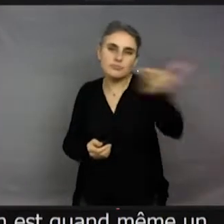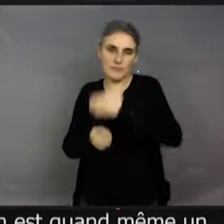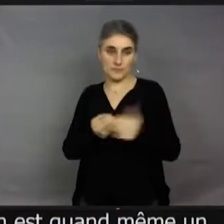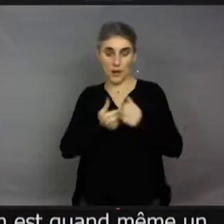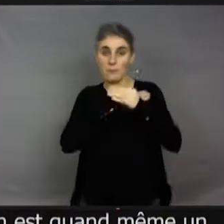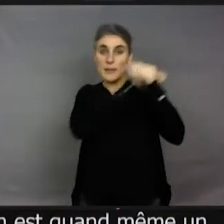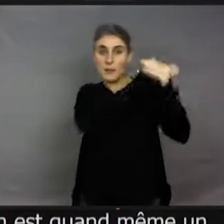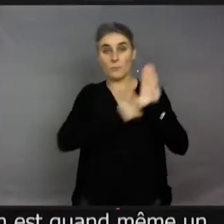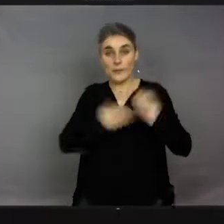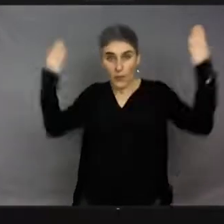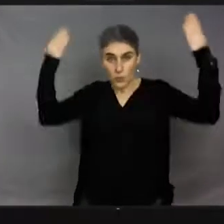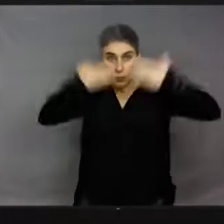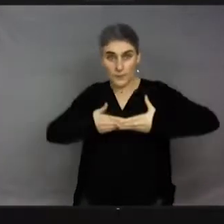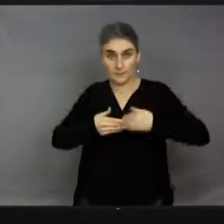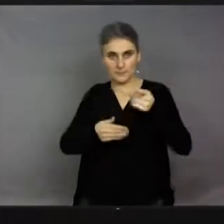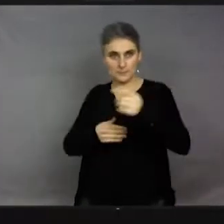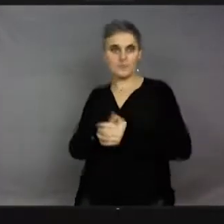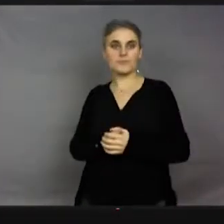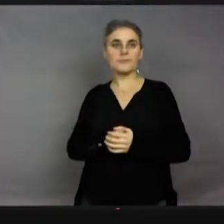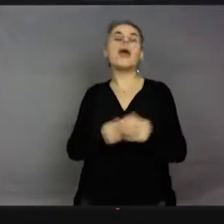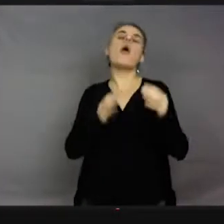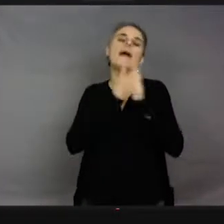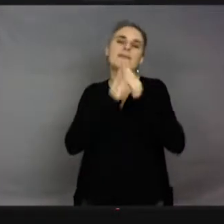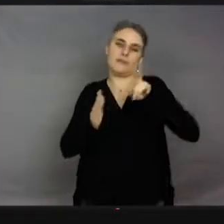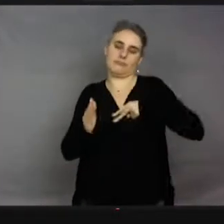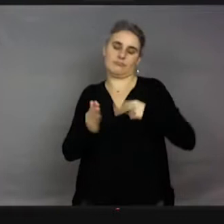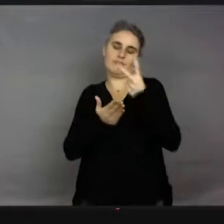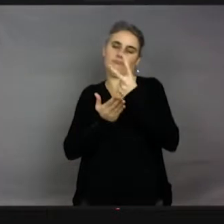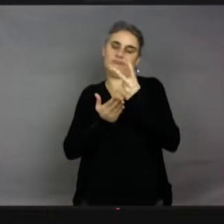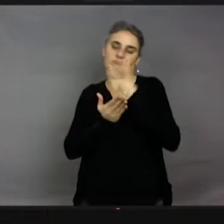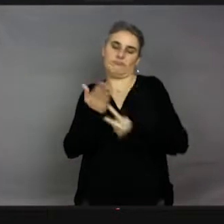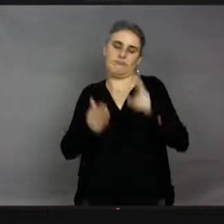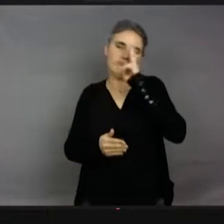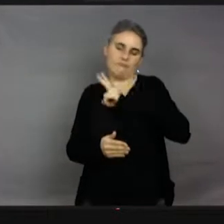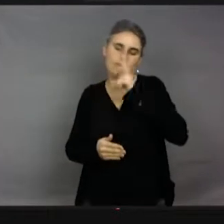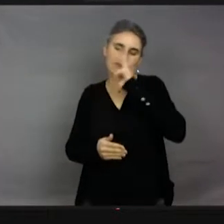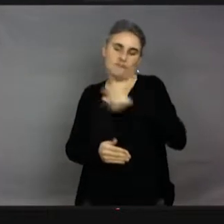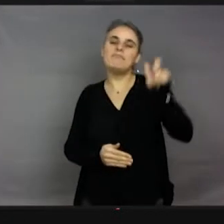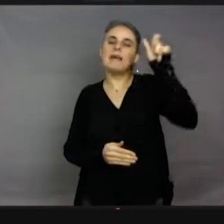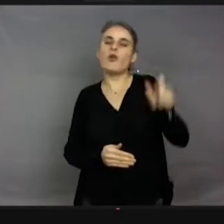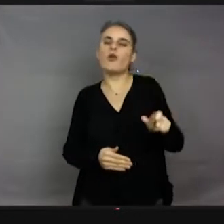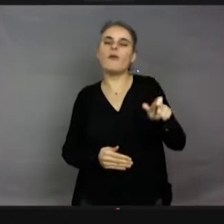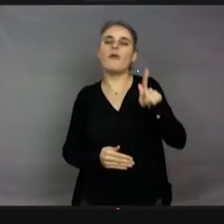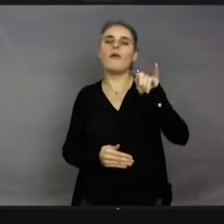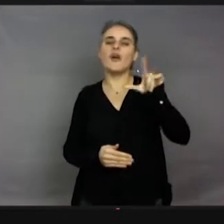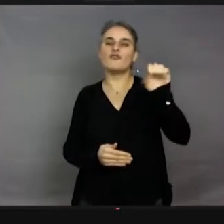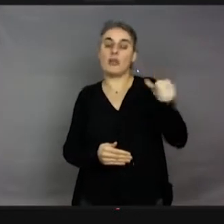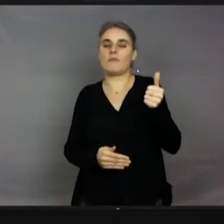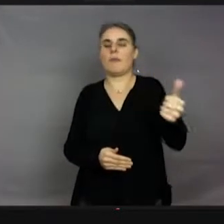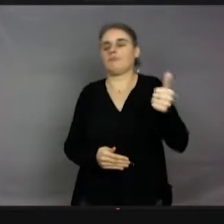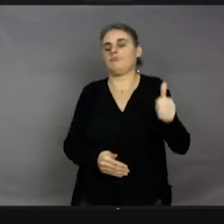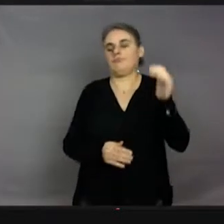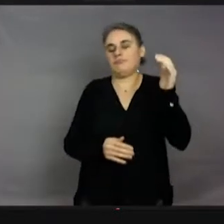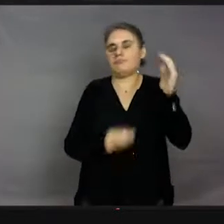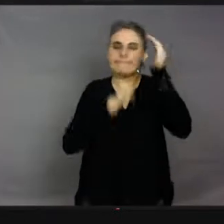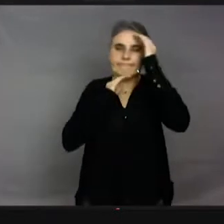illustration, donc les illustrations... Alors si ce livre est si drôle, c'est quand même grâce à Gilles Macagno, qui illustre ça, qui est un fondu de SVT depuis bien longtemps, et